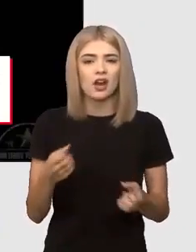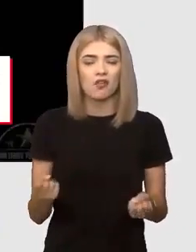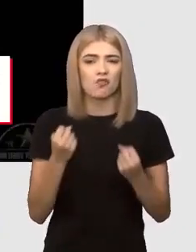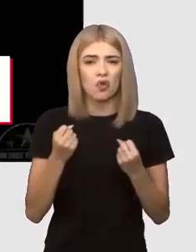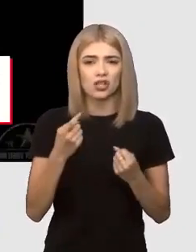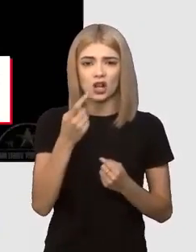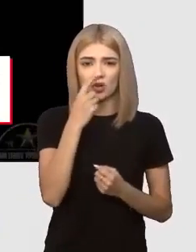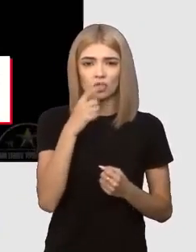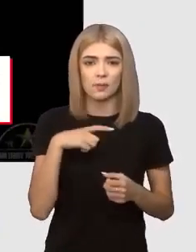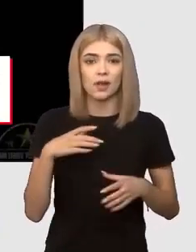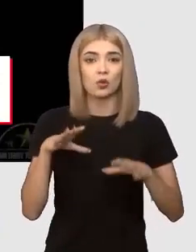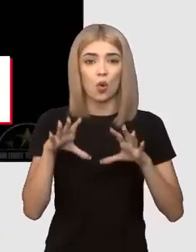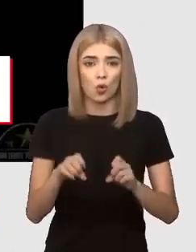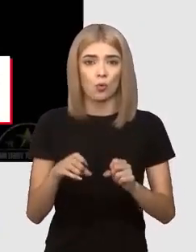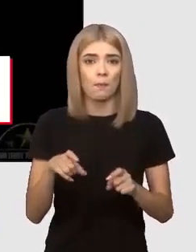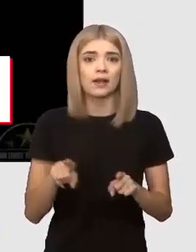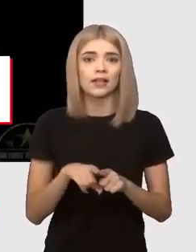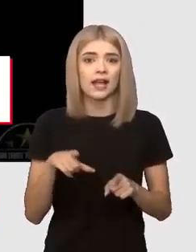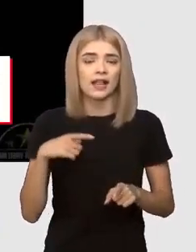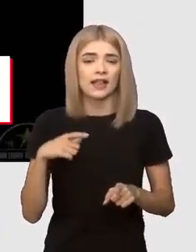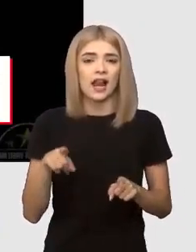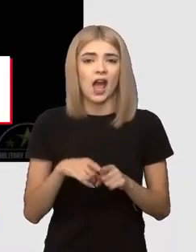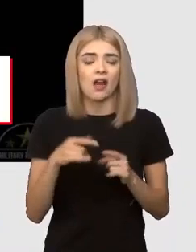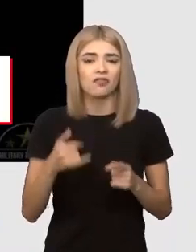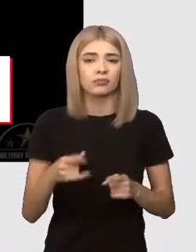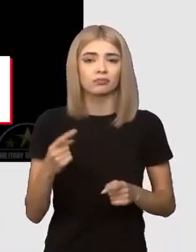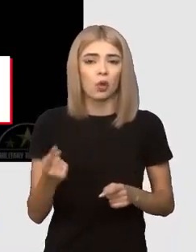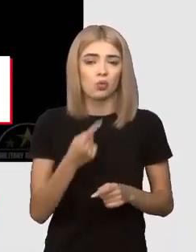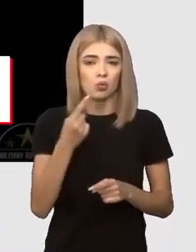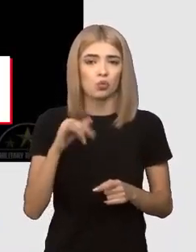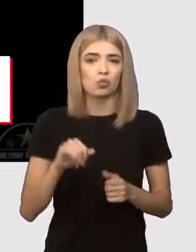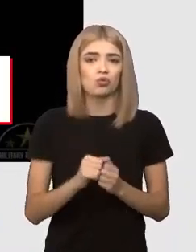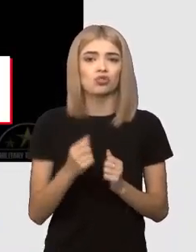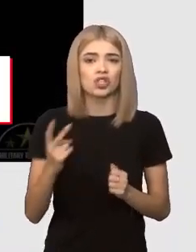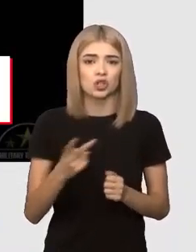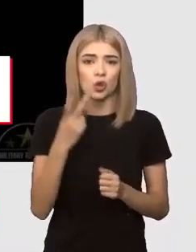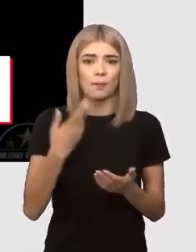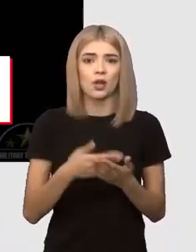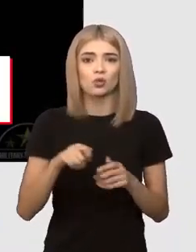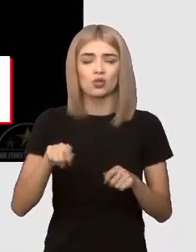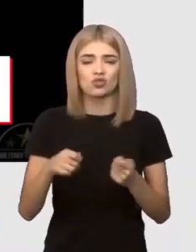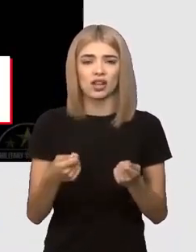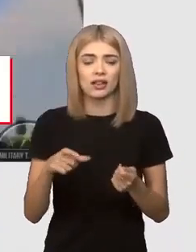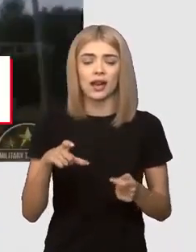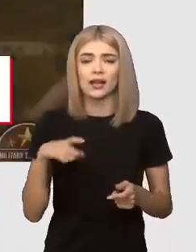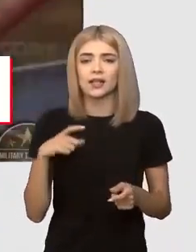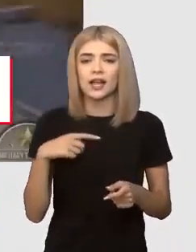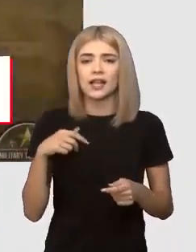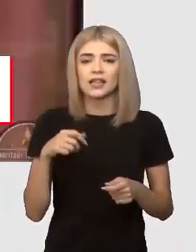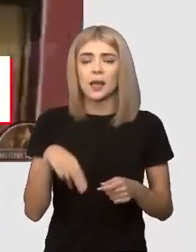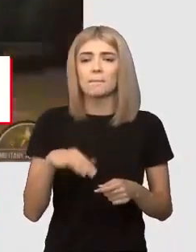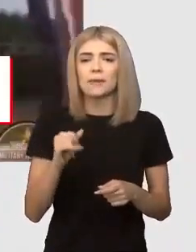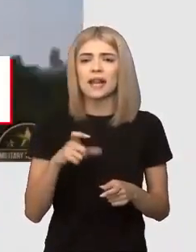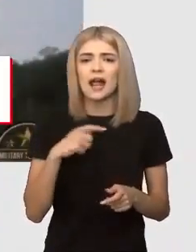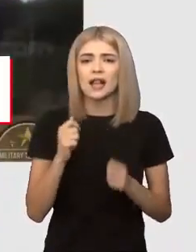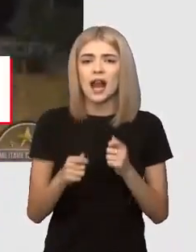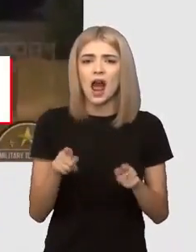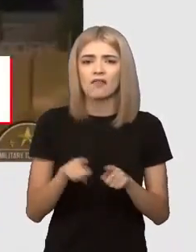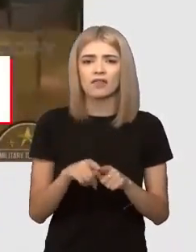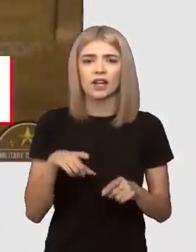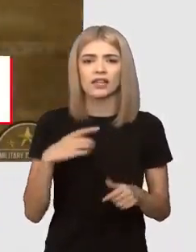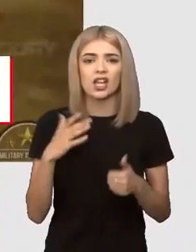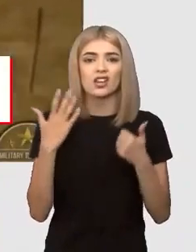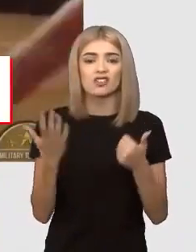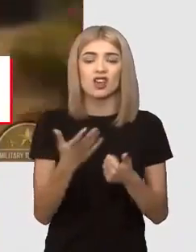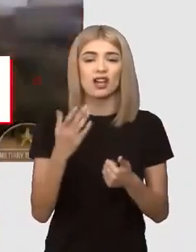care le-au făcut forțele ruse de ocupație, se poate spune acum că reactoarele 1 și 2 ale centralei sunt minate. Centrala are